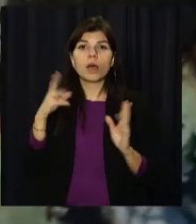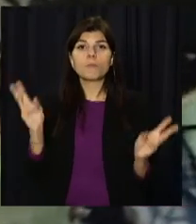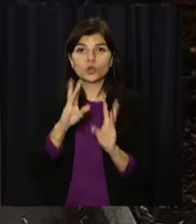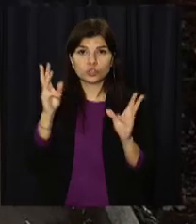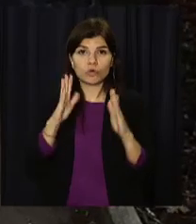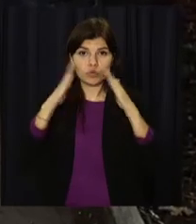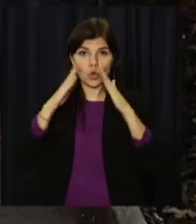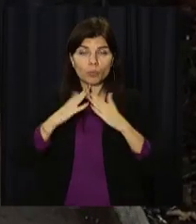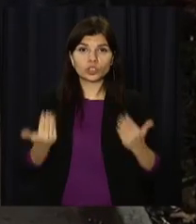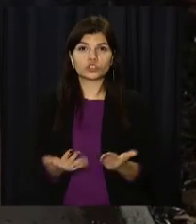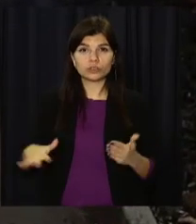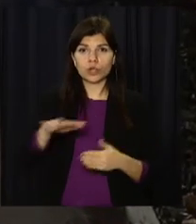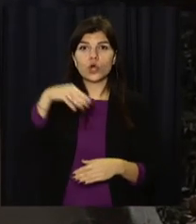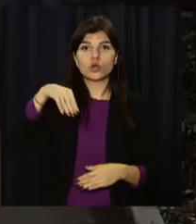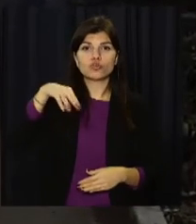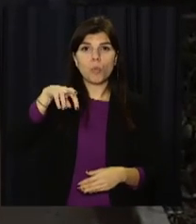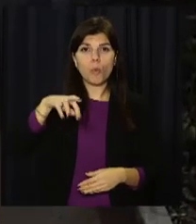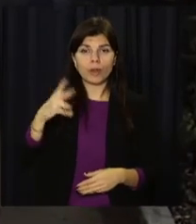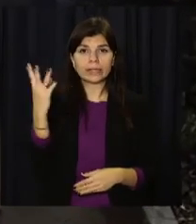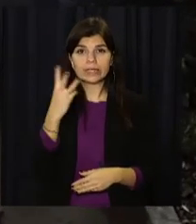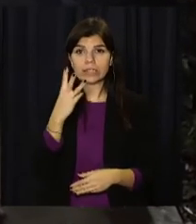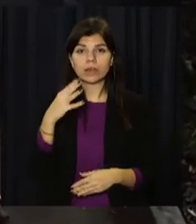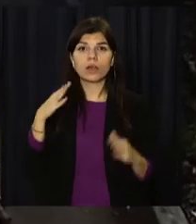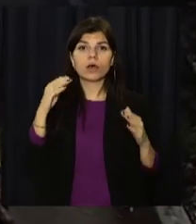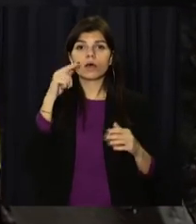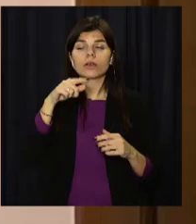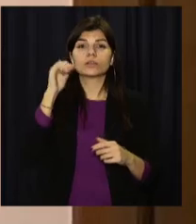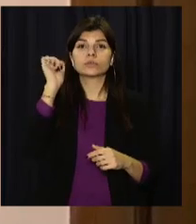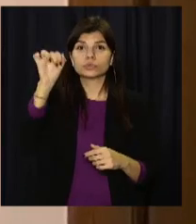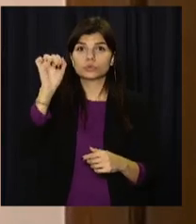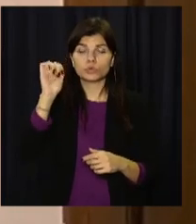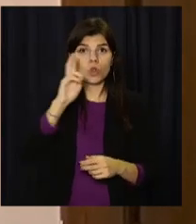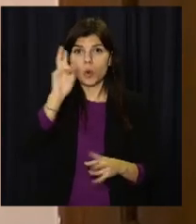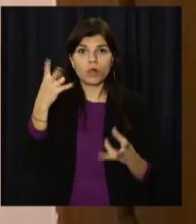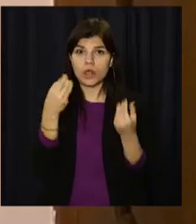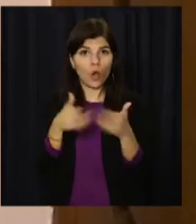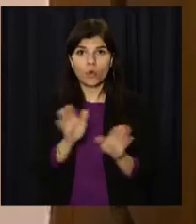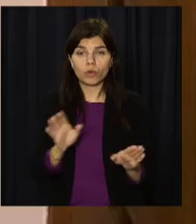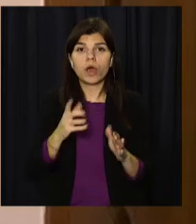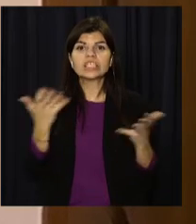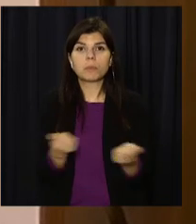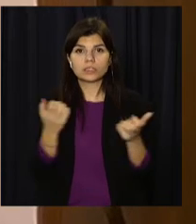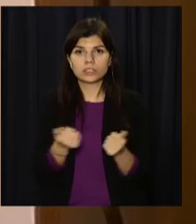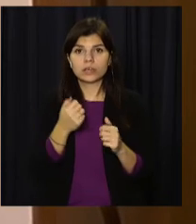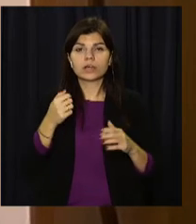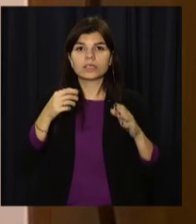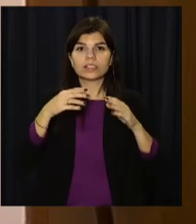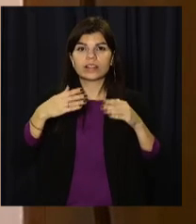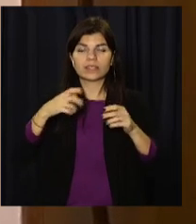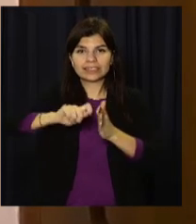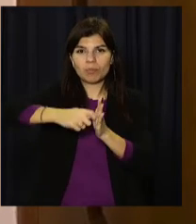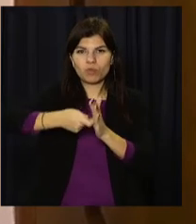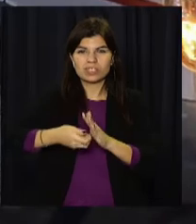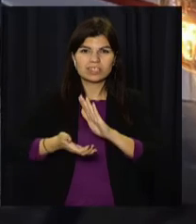сталася в будинку на житломасиві Тополя-3. На стуки ту двері вогнеборцям ніхто не відчиняв. Тому надзвичайники зрізали замок,